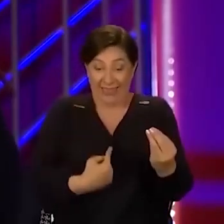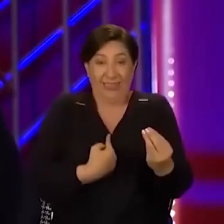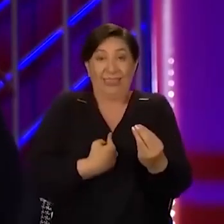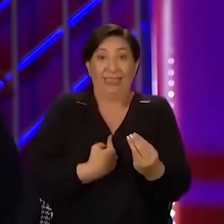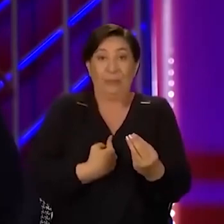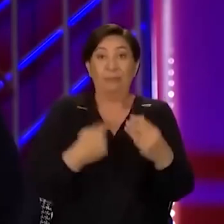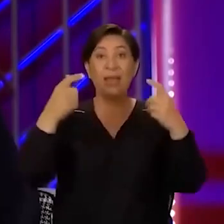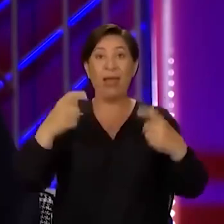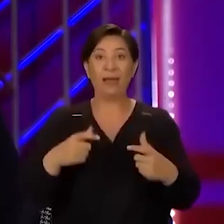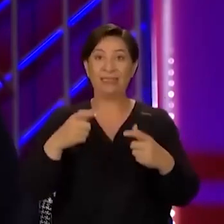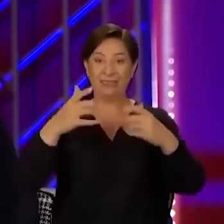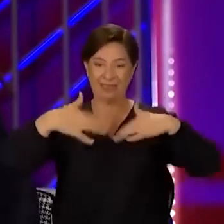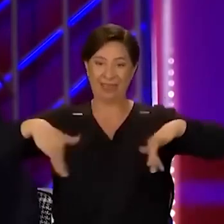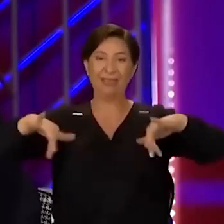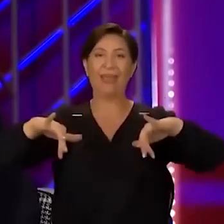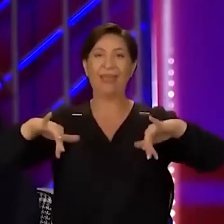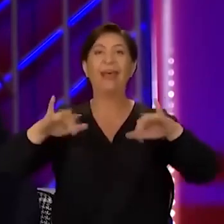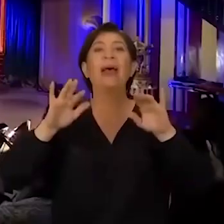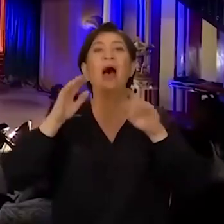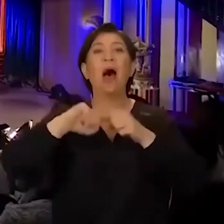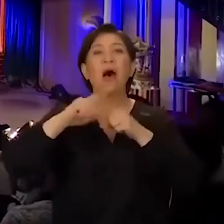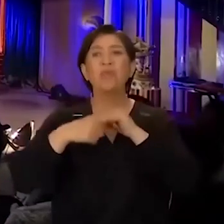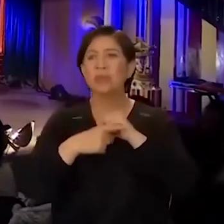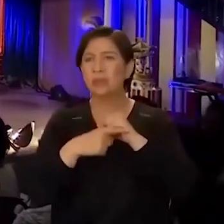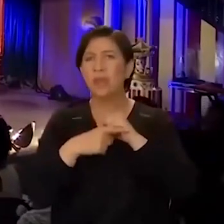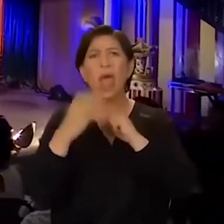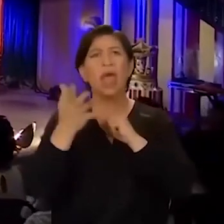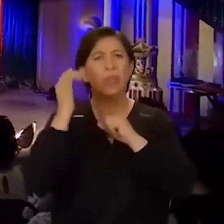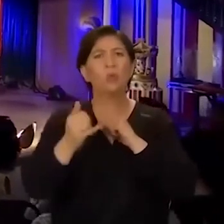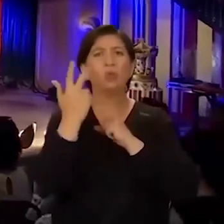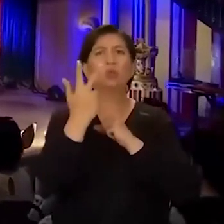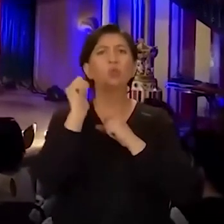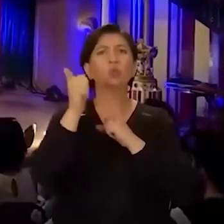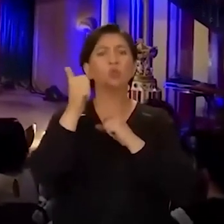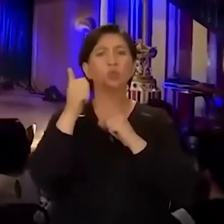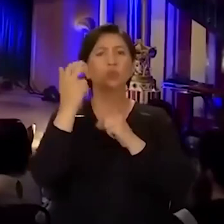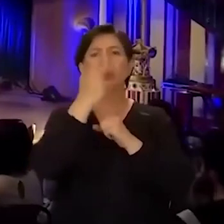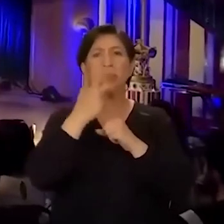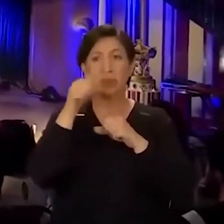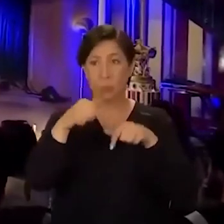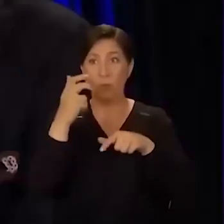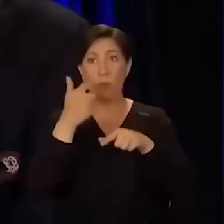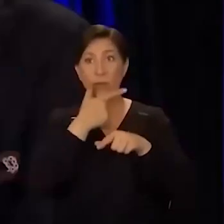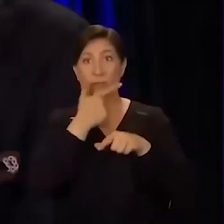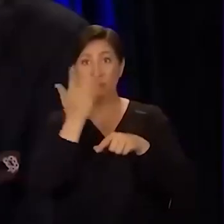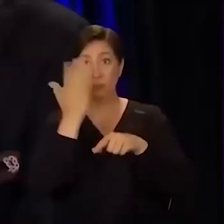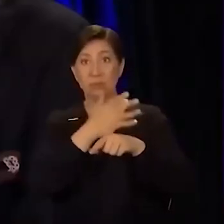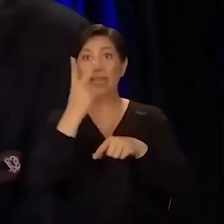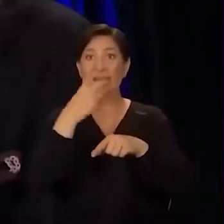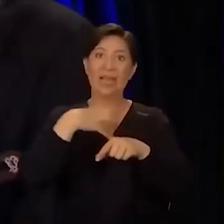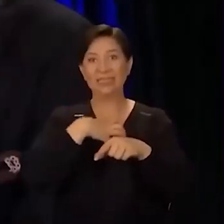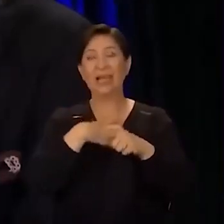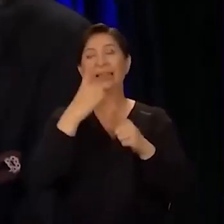hissettiğim yer sahne. Sahne, evet. Ve haftanın en az üç günü sahne alıyorum. Şimdi Bodrum'da olacaksın. 2